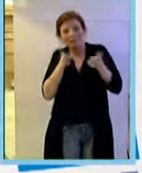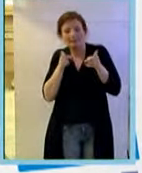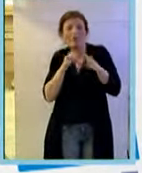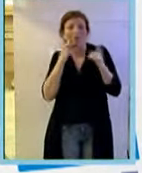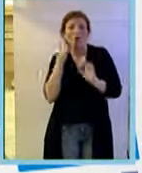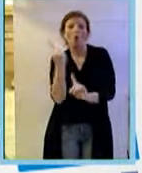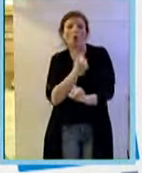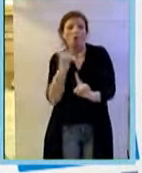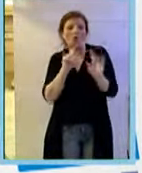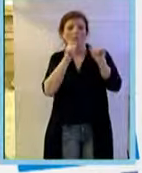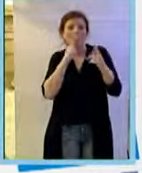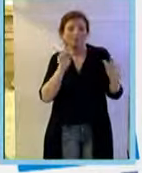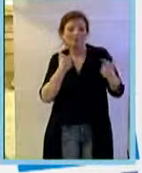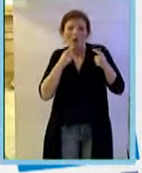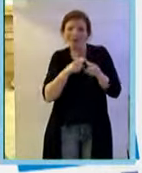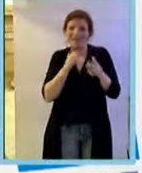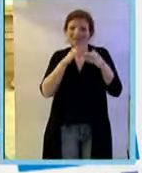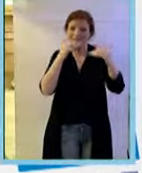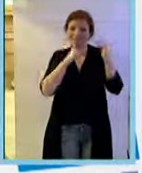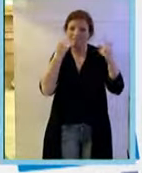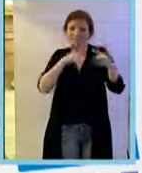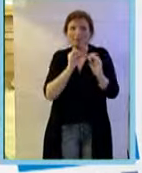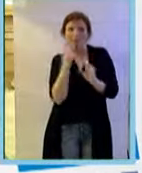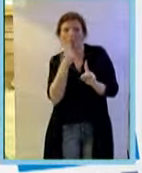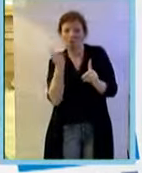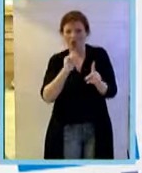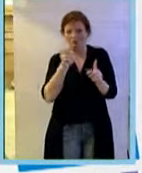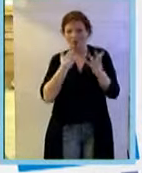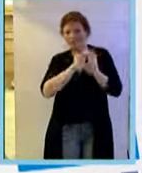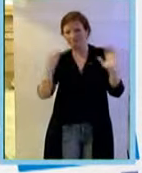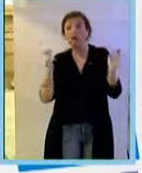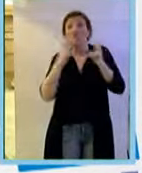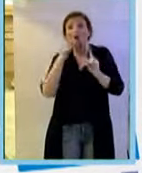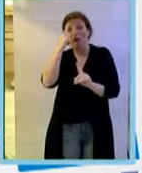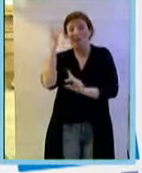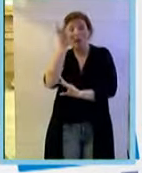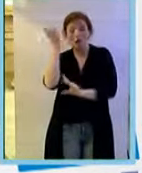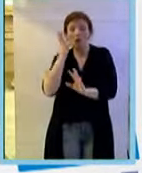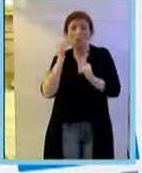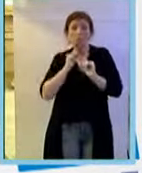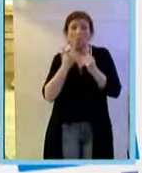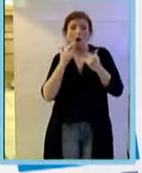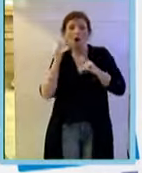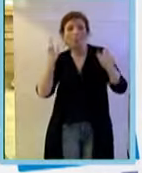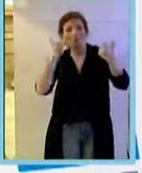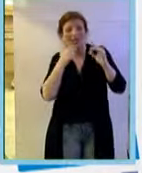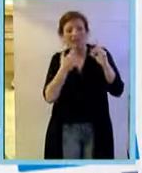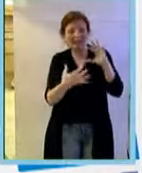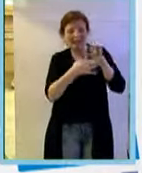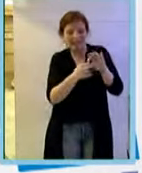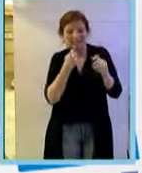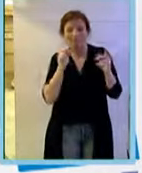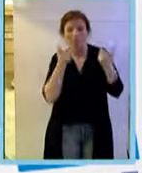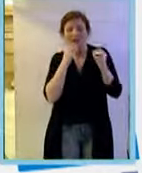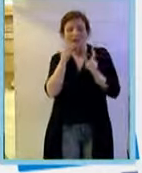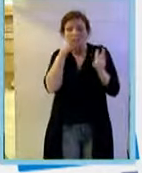inibire questo sistema ci sono vari modi almeno potenzialmente per farlo si può bloccare il legante il recettore e